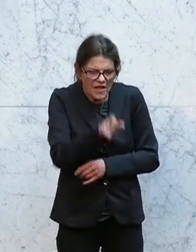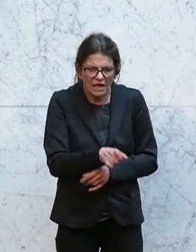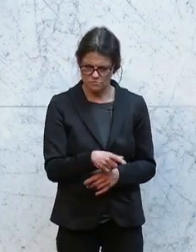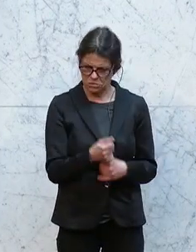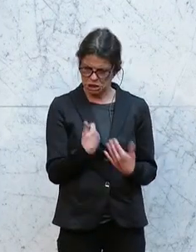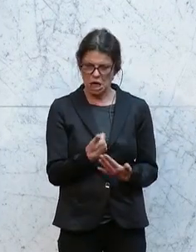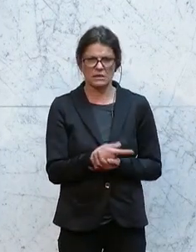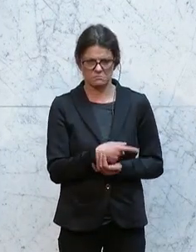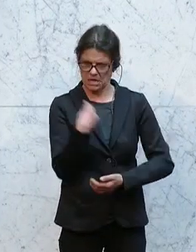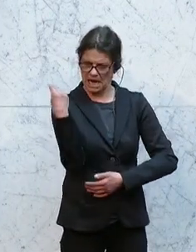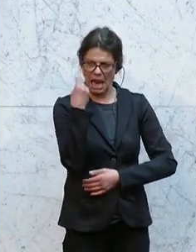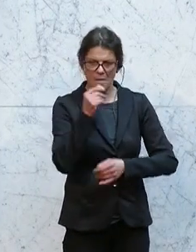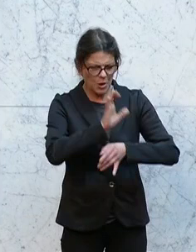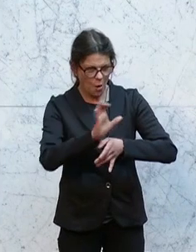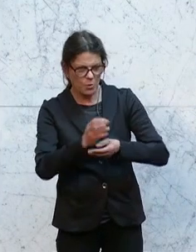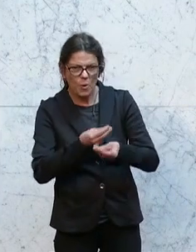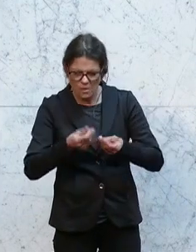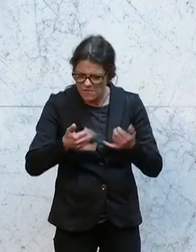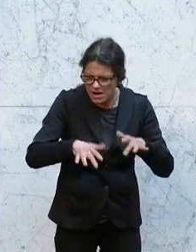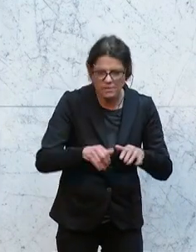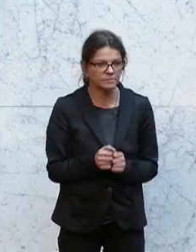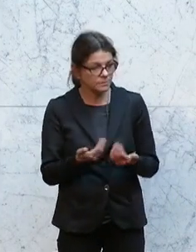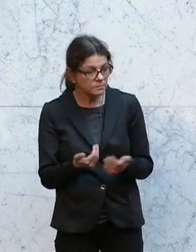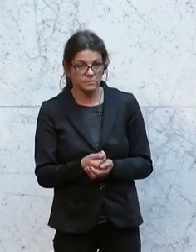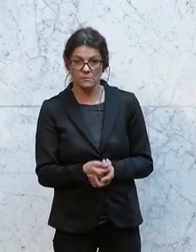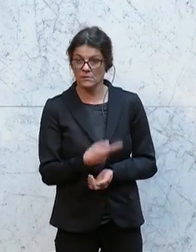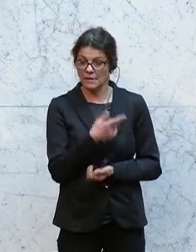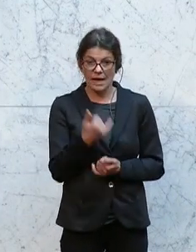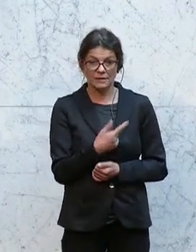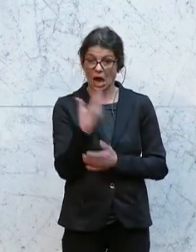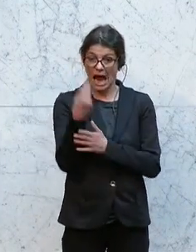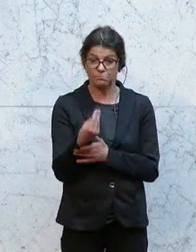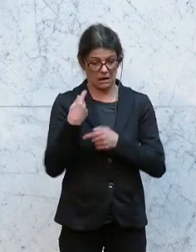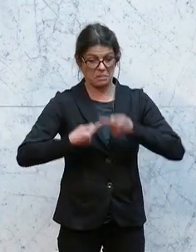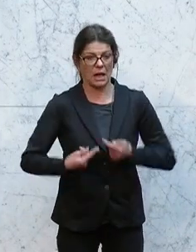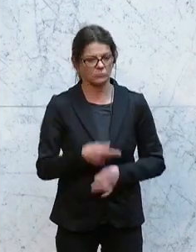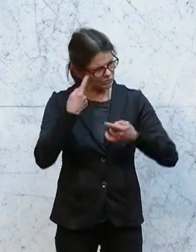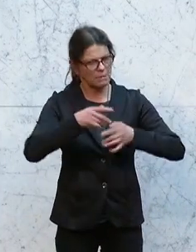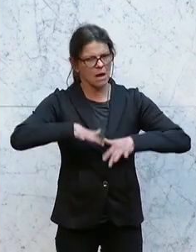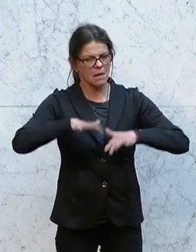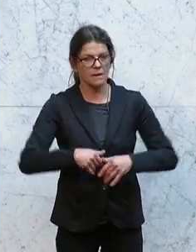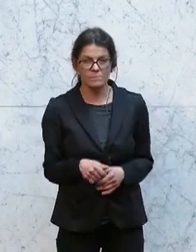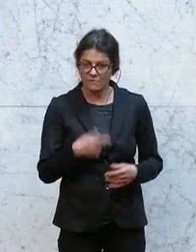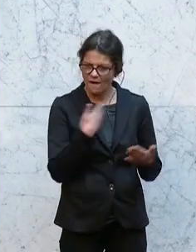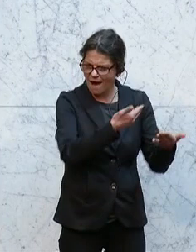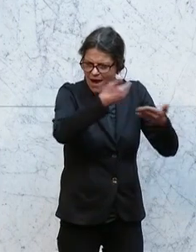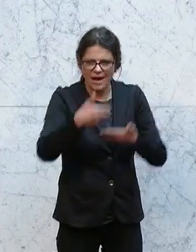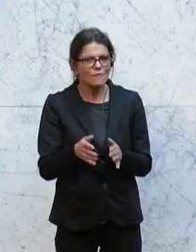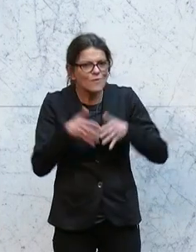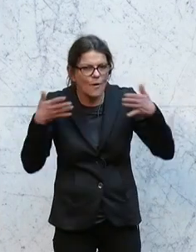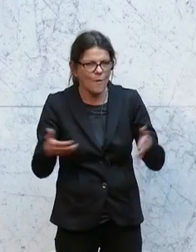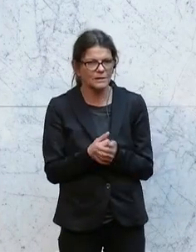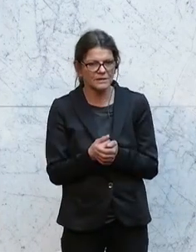60 erst gelernt, mit dem Computer umzugehen, eine App-Entwicklerin ist. Die ist eingeladen worden von einem großen